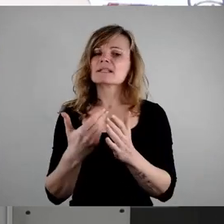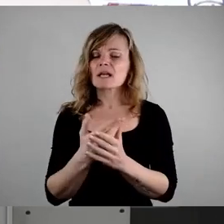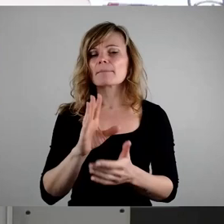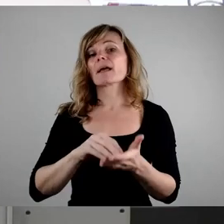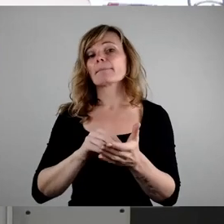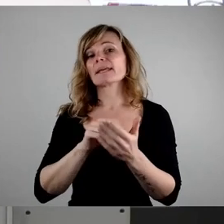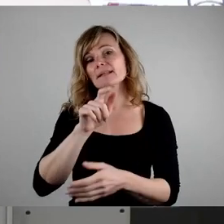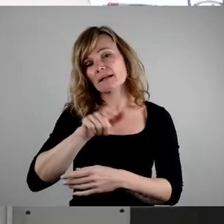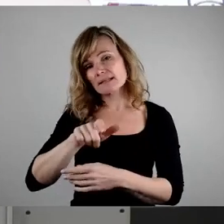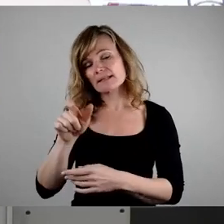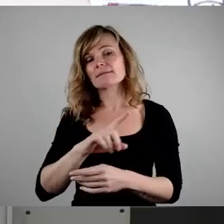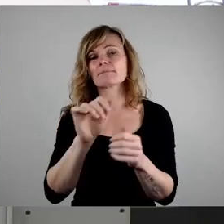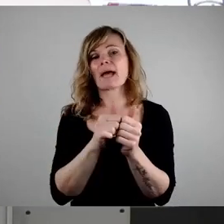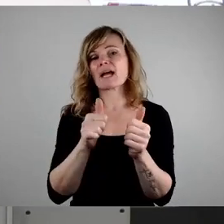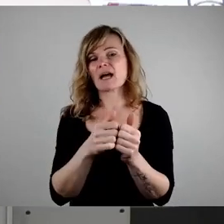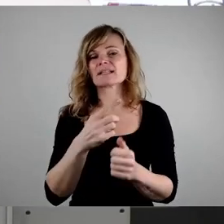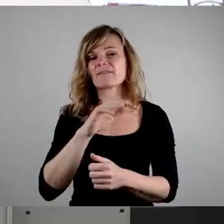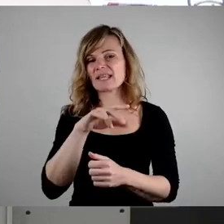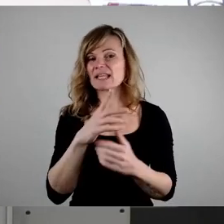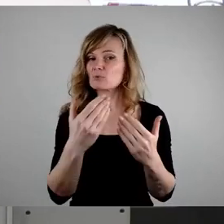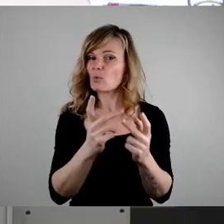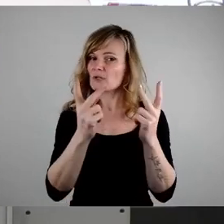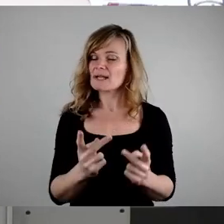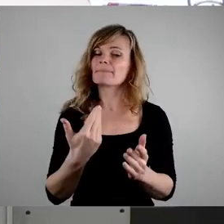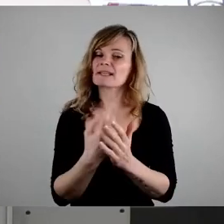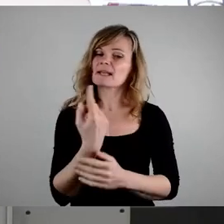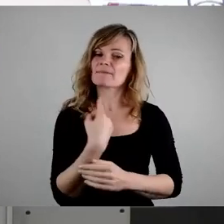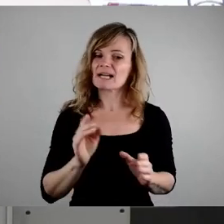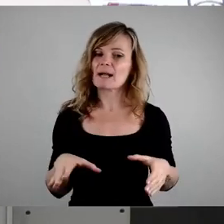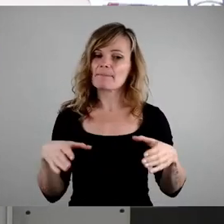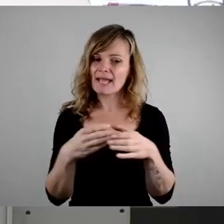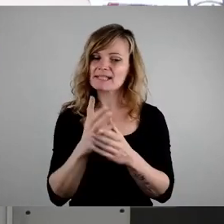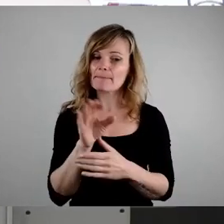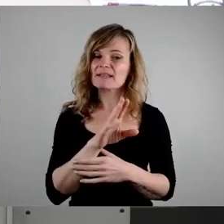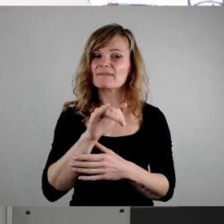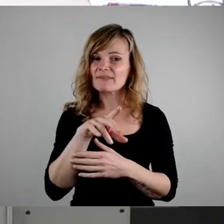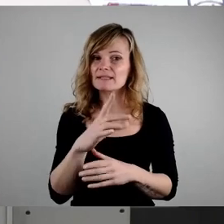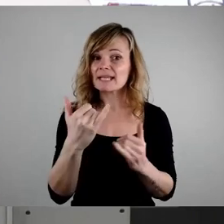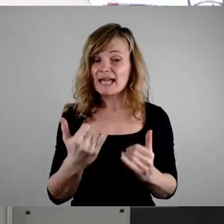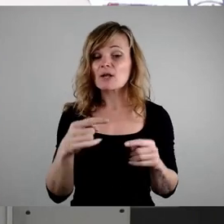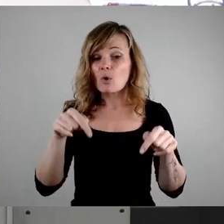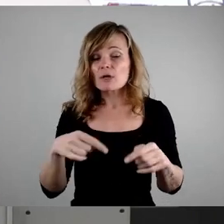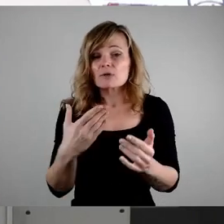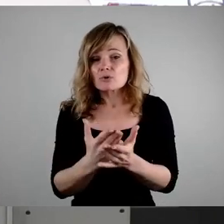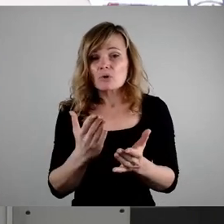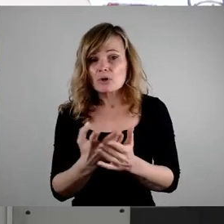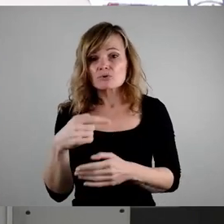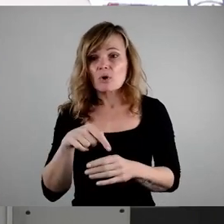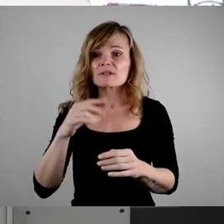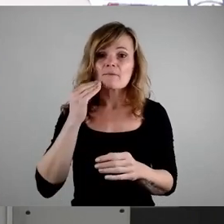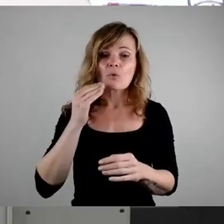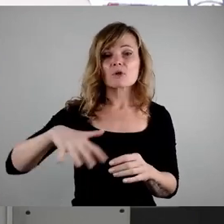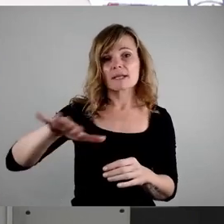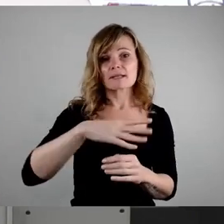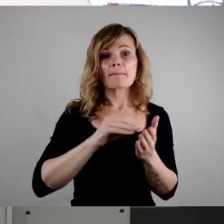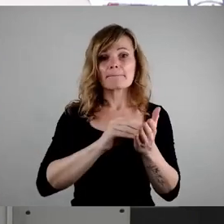WED, aber lassen Sie uns gemeinsam beauftragen, dass die WED gemeinsam mit den jetzt heute schon dort wohnenden Mieterinnen und